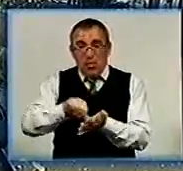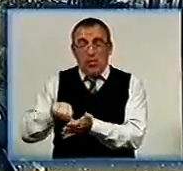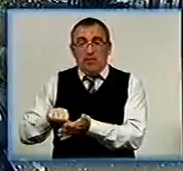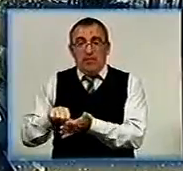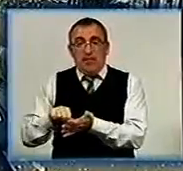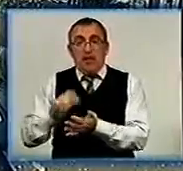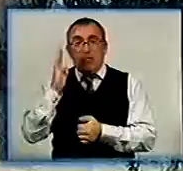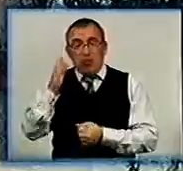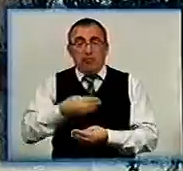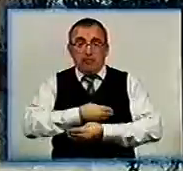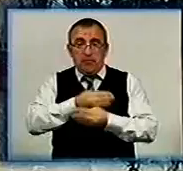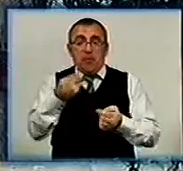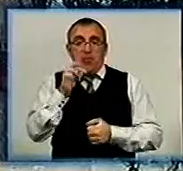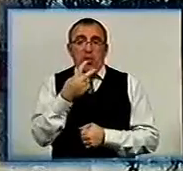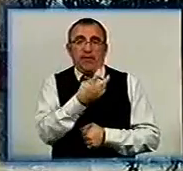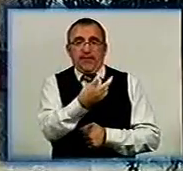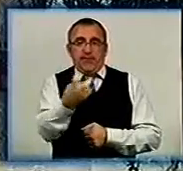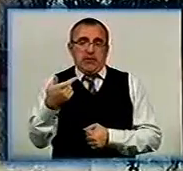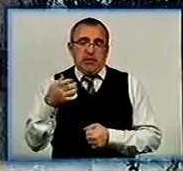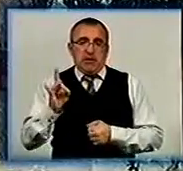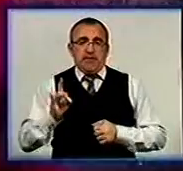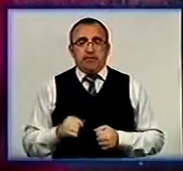буде роздано по 200 гривень.